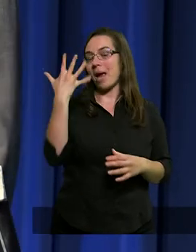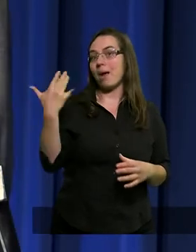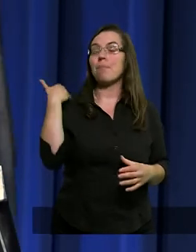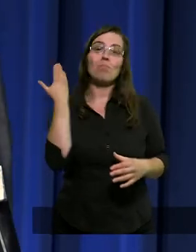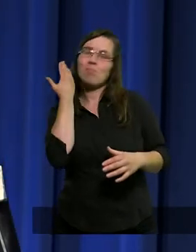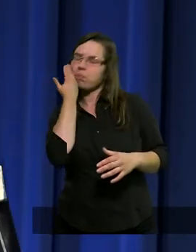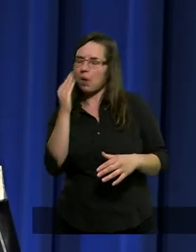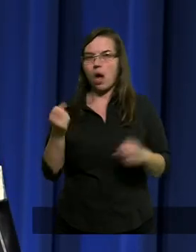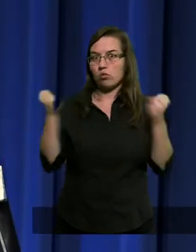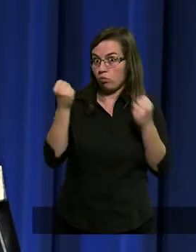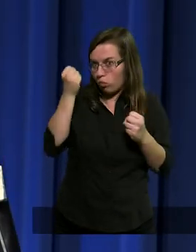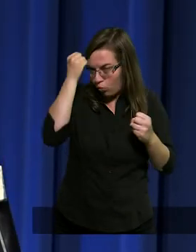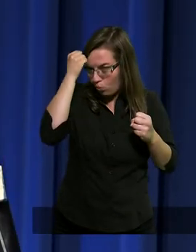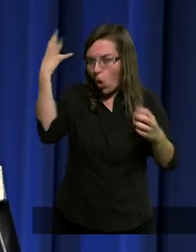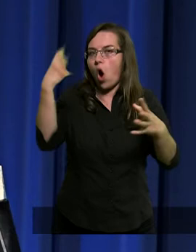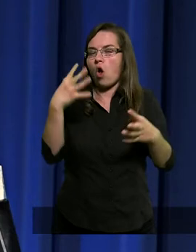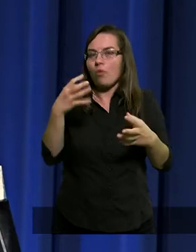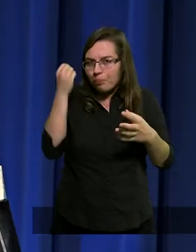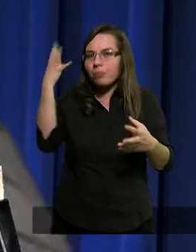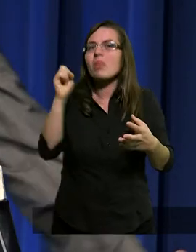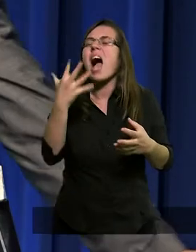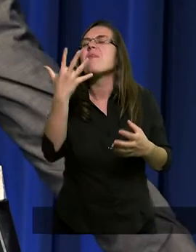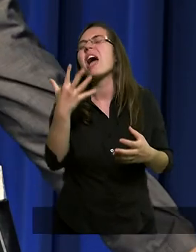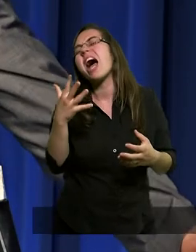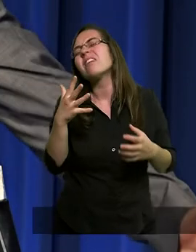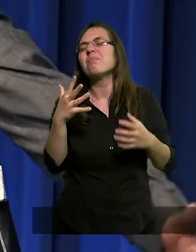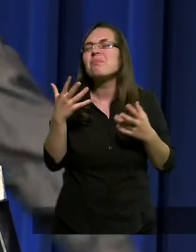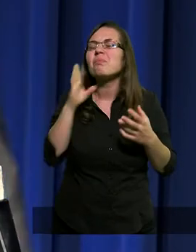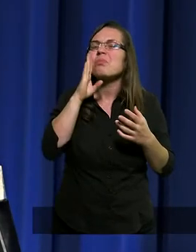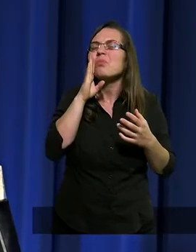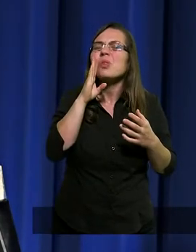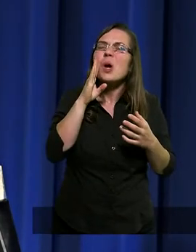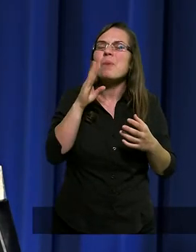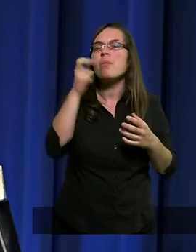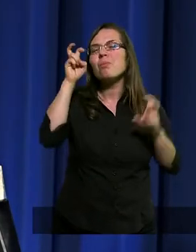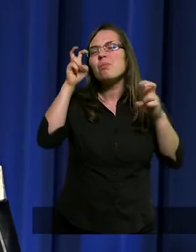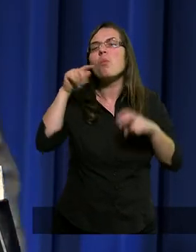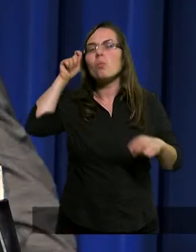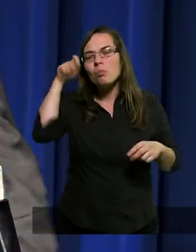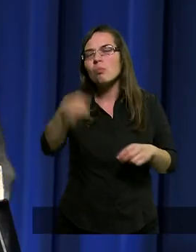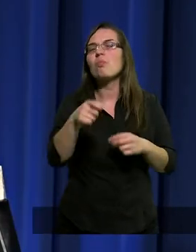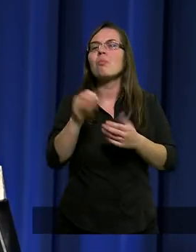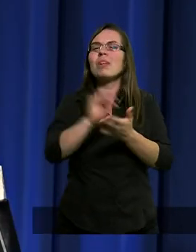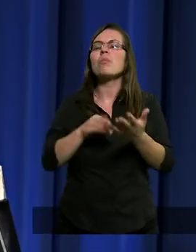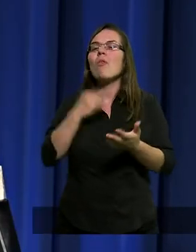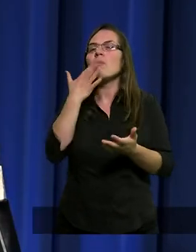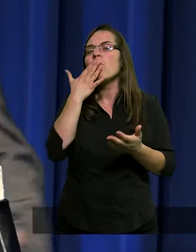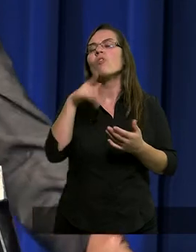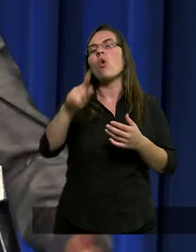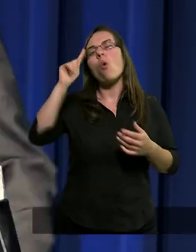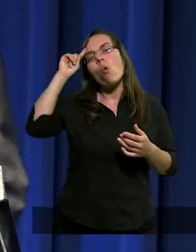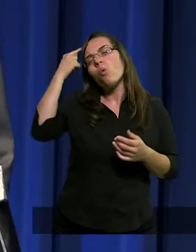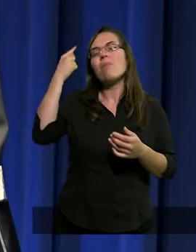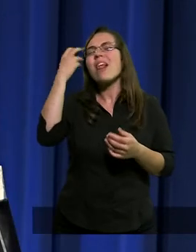bardzo mądrych, rozsądnych, a pięć było niestety nierozsądnych. Tak nawet w Biblii jest napisane,